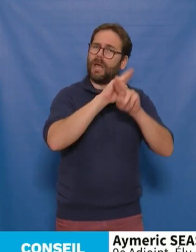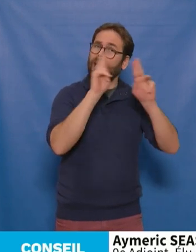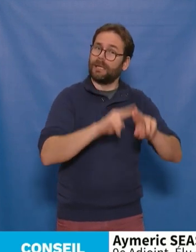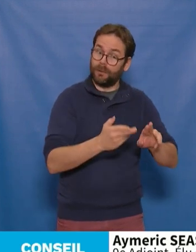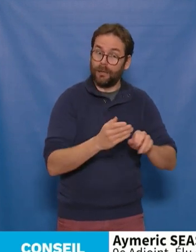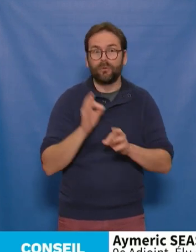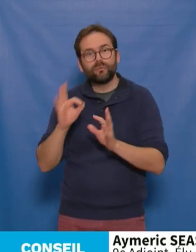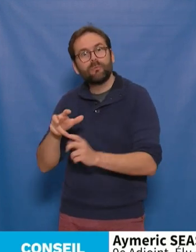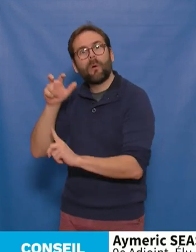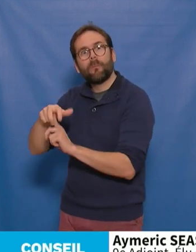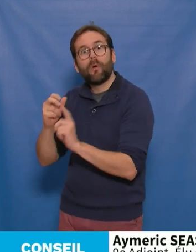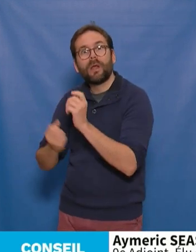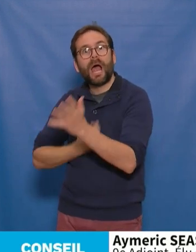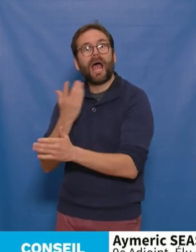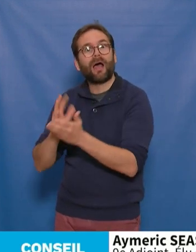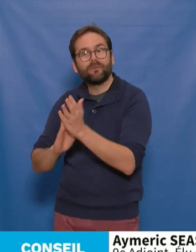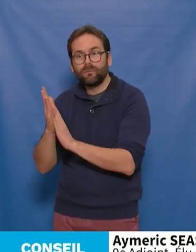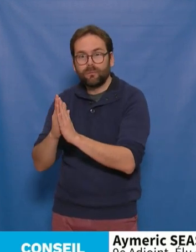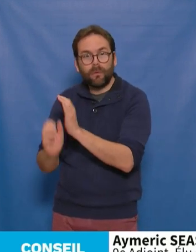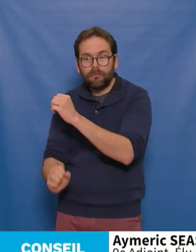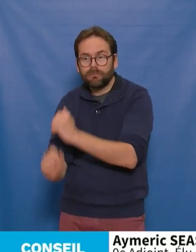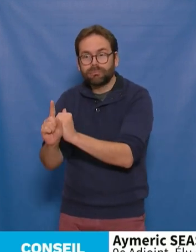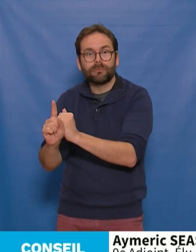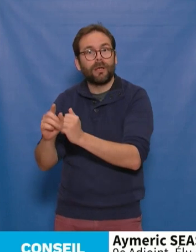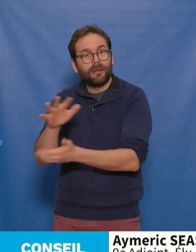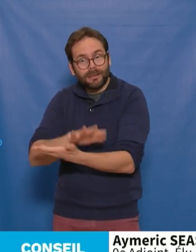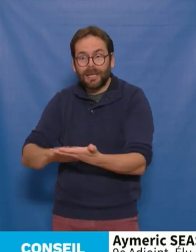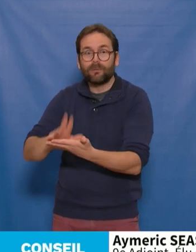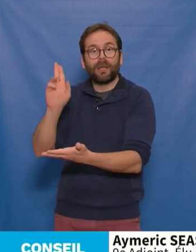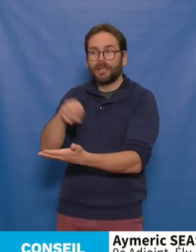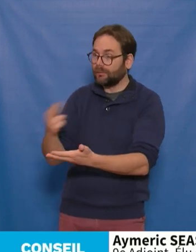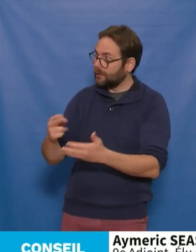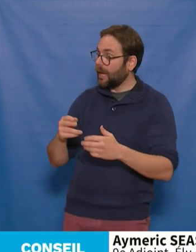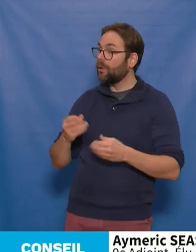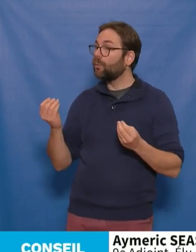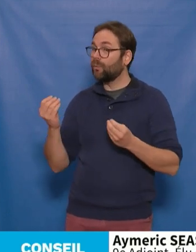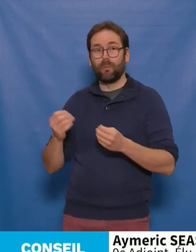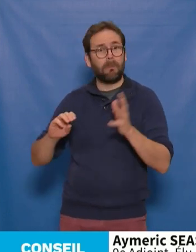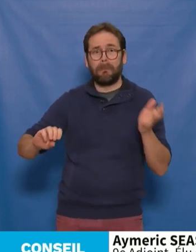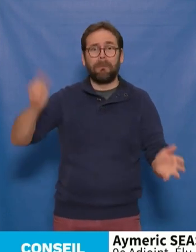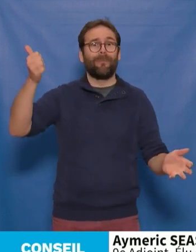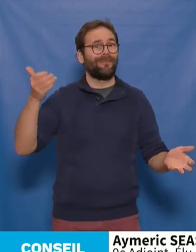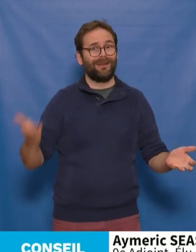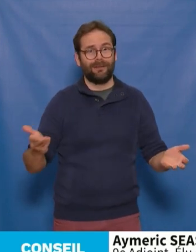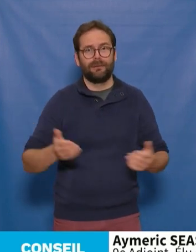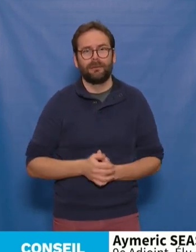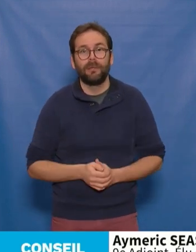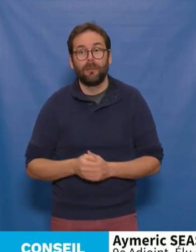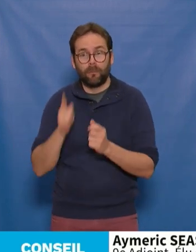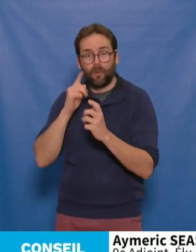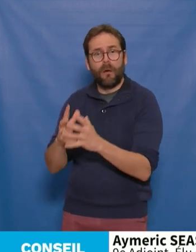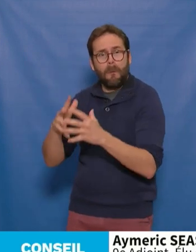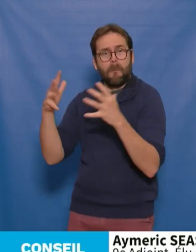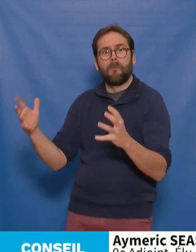ce pôle des arts du feu sera inédit sur le territoire national dans son ampleur. Il nous appartient aujourd'hui de